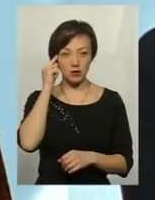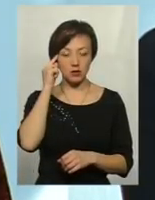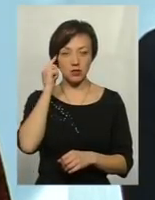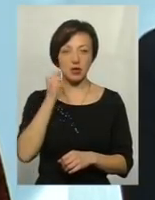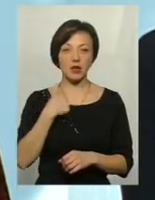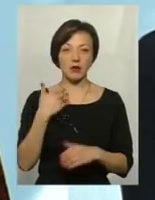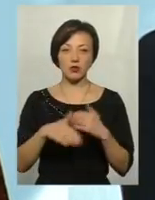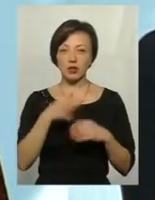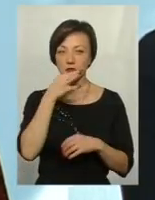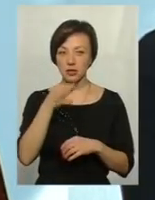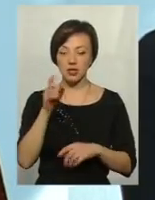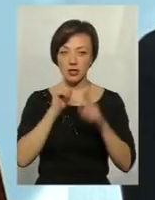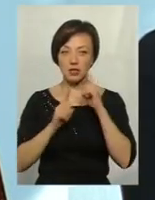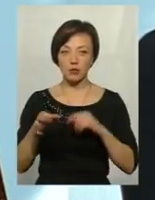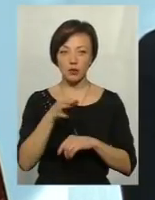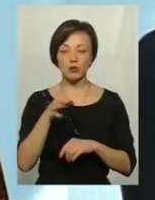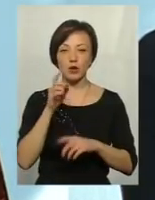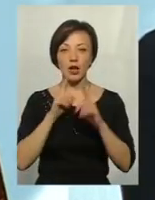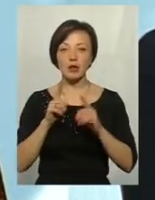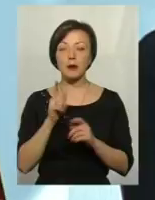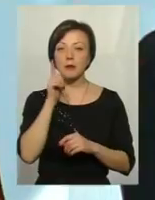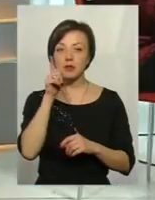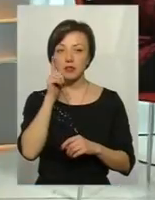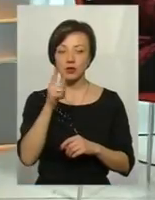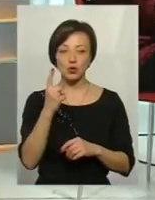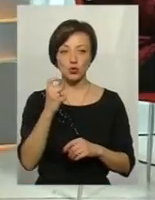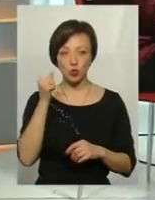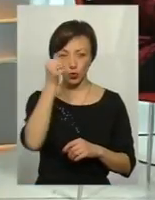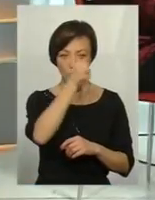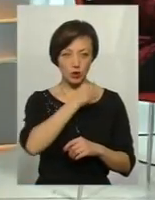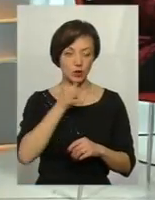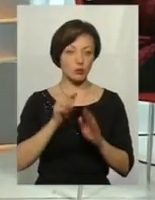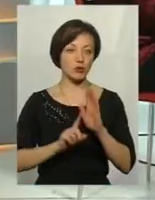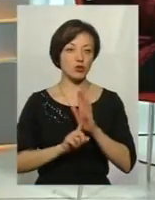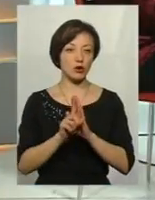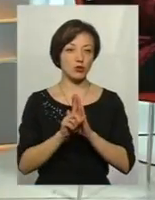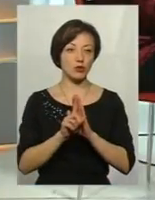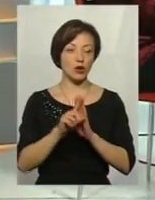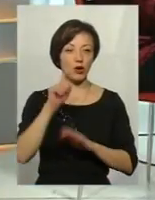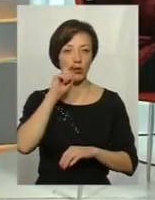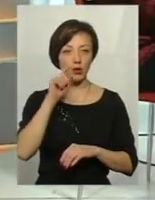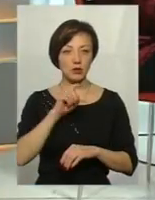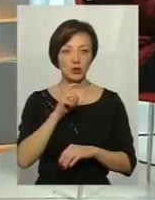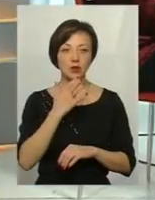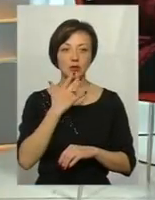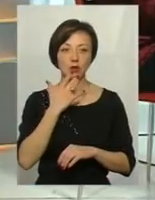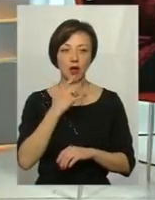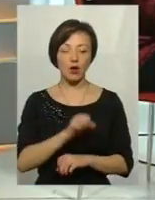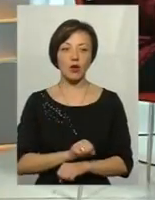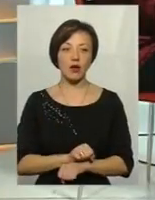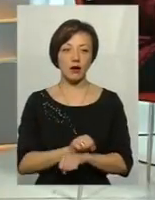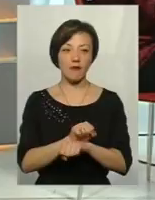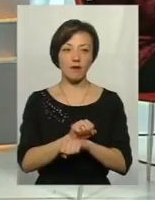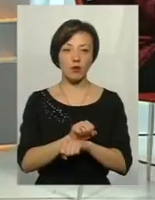Я вже казала на сесії обласної рати, післязавтра 100-річчя початку Української національної революції.